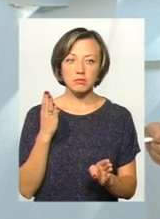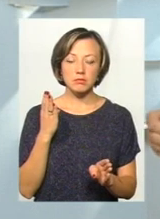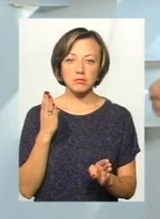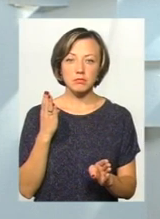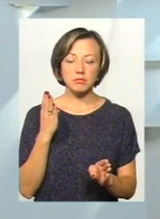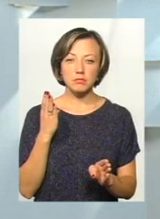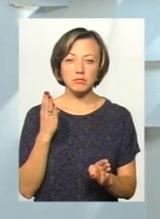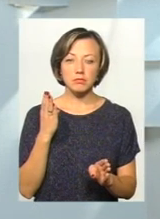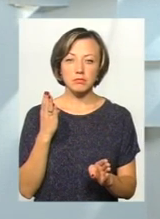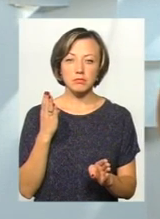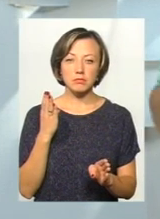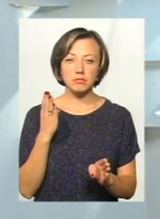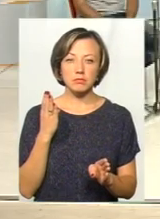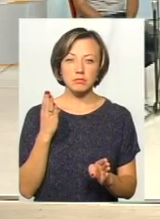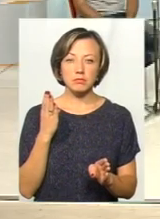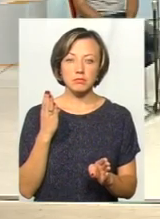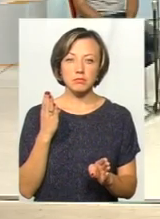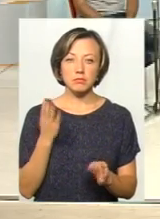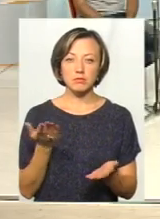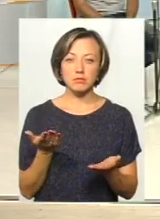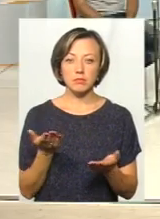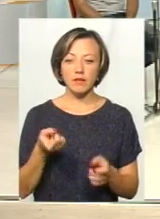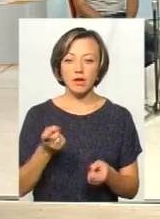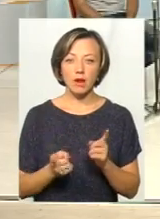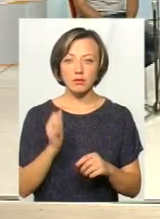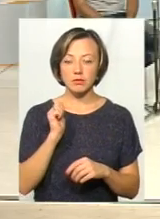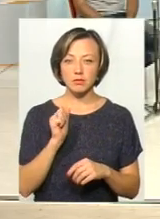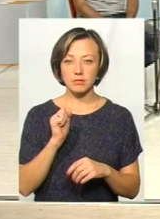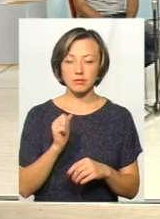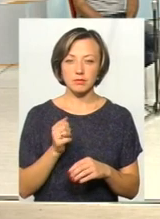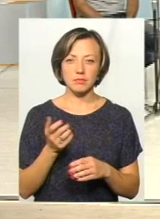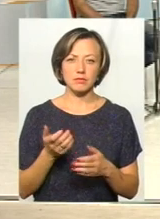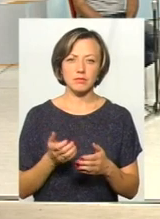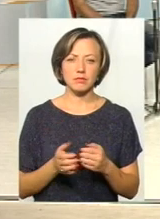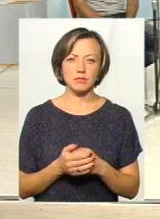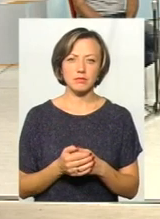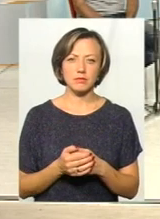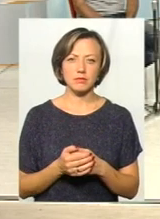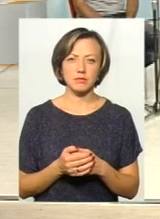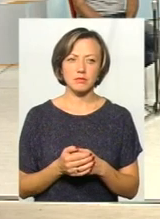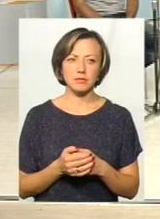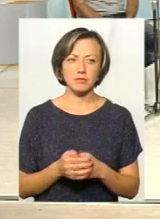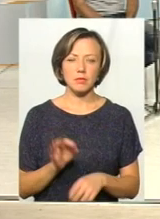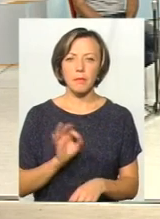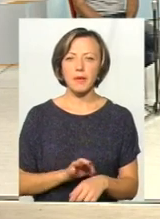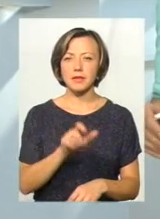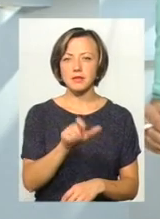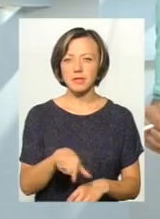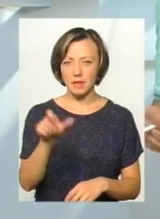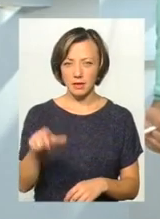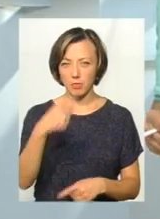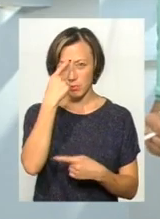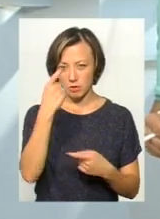Тобто, власне, до того, реальності бабусі не пускають пацієнтів, наскільки мені відомо,